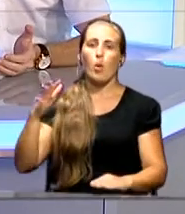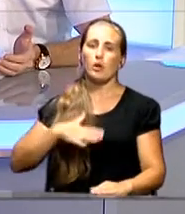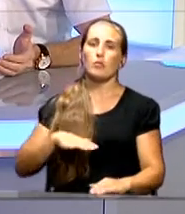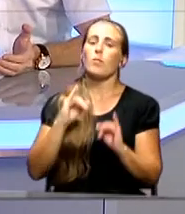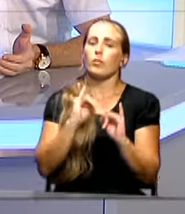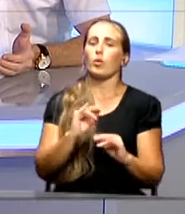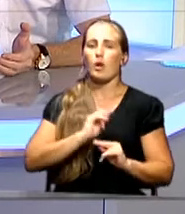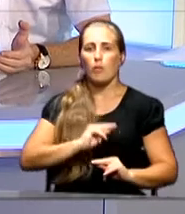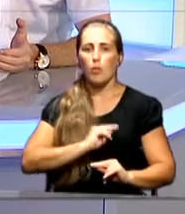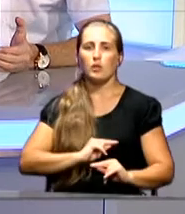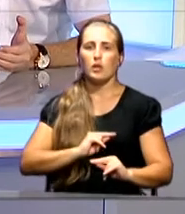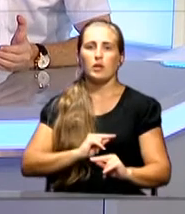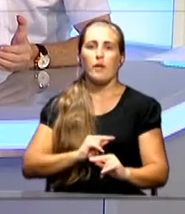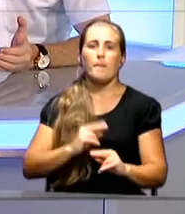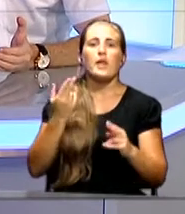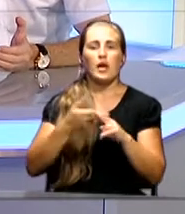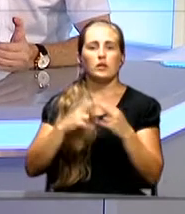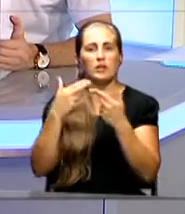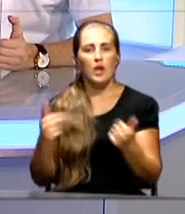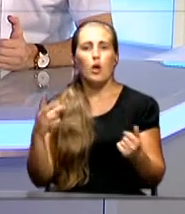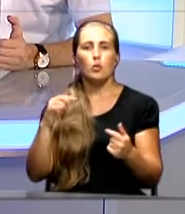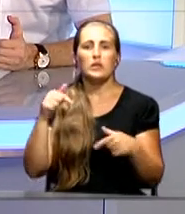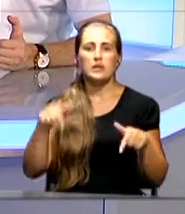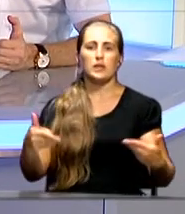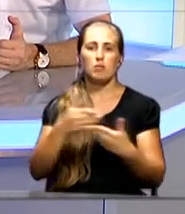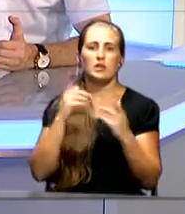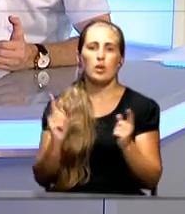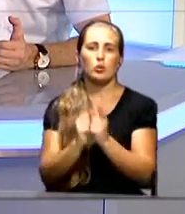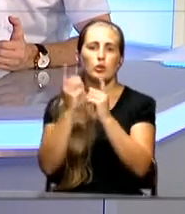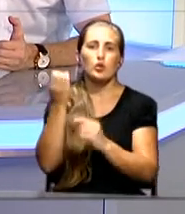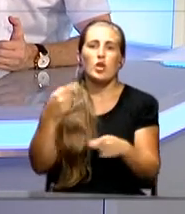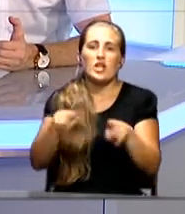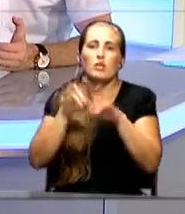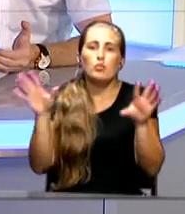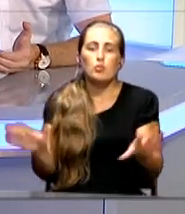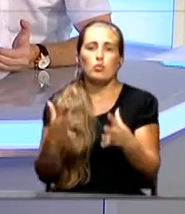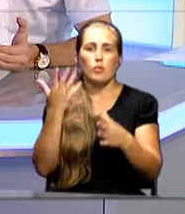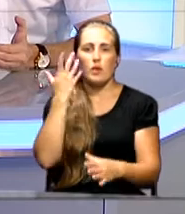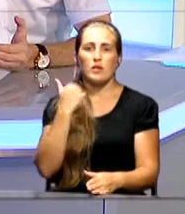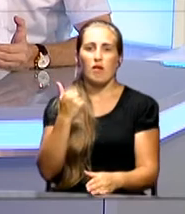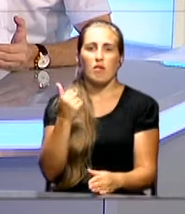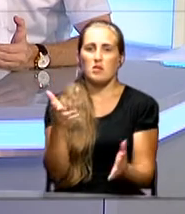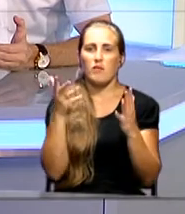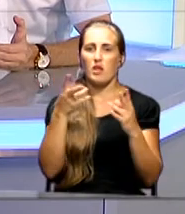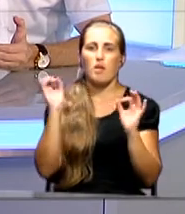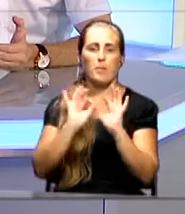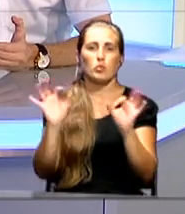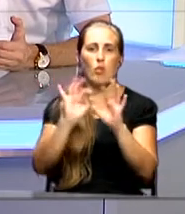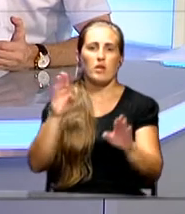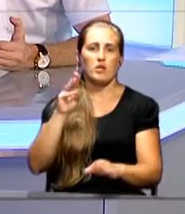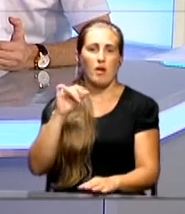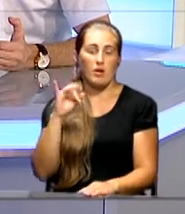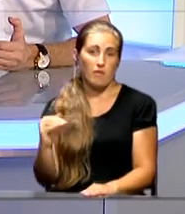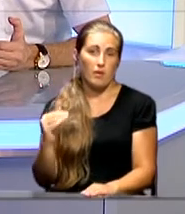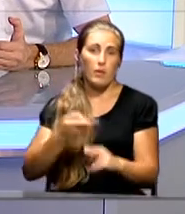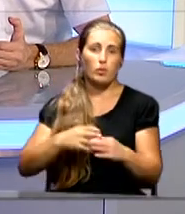там работают очистные сооружения, это да, но здесь мы столкнулись еще и с таким случаем, когда, ну, явно необоснованный тариф, и они думают, что